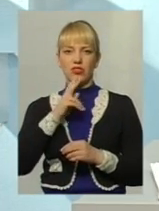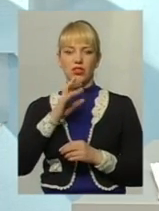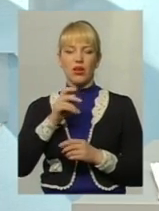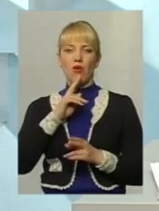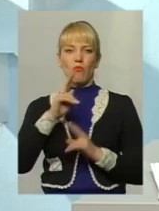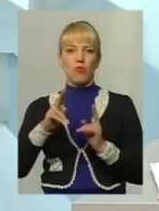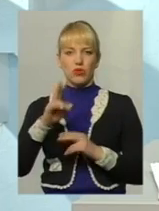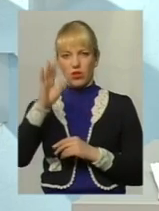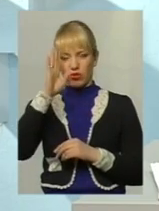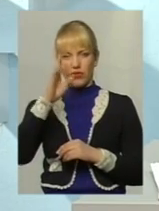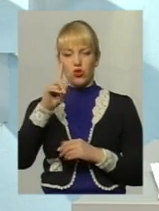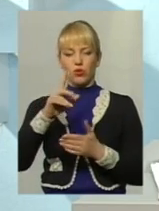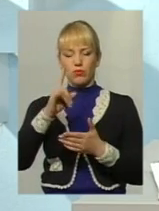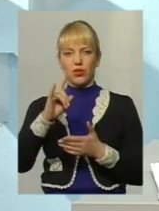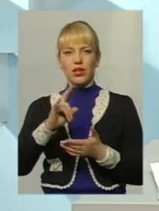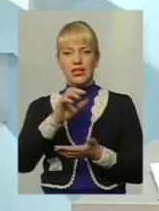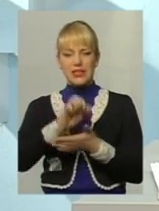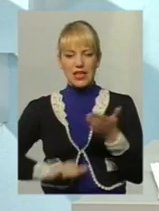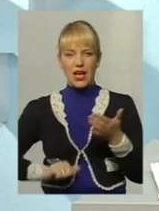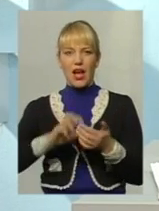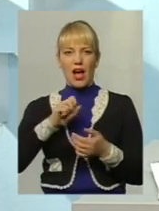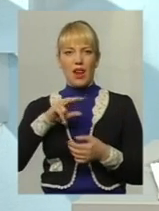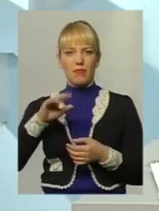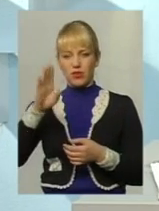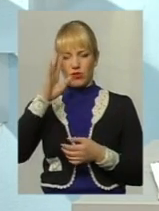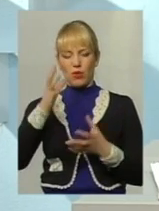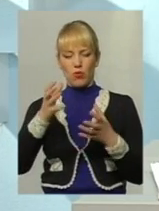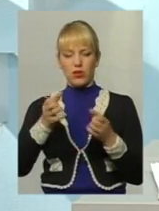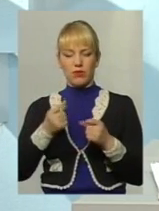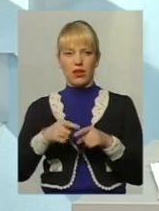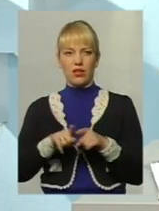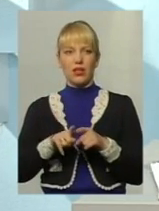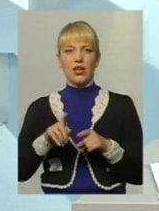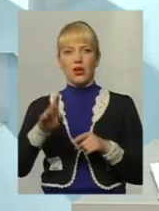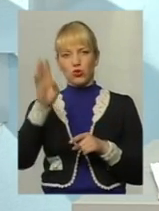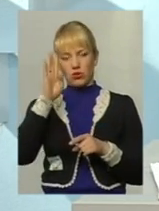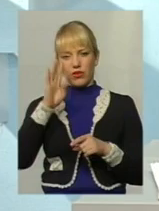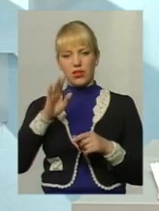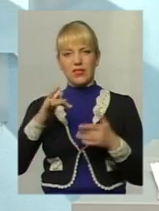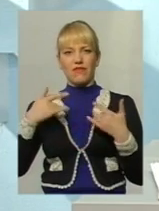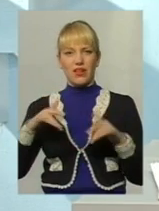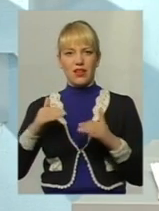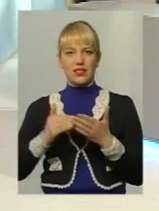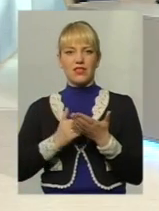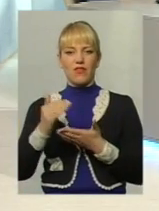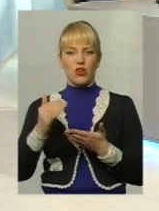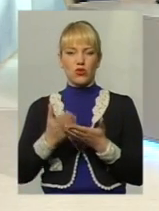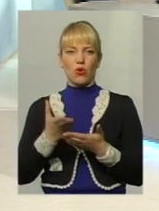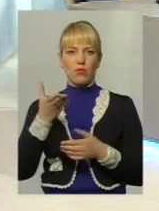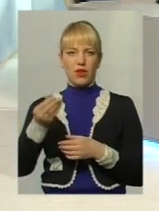чоловіка про стягнення аліментів, чоловіки, отримавши такий позов, звільняються з високооплачуваної роботи,